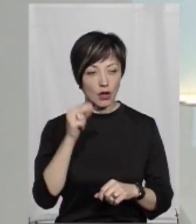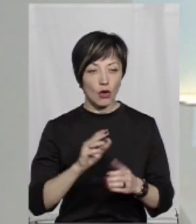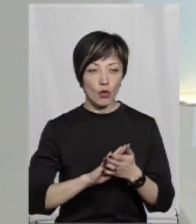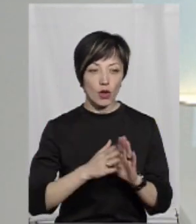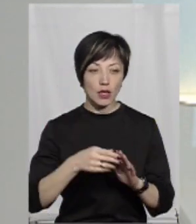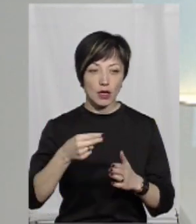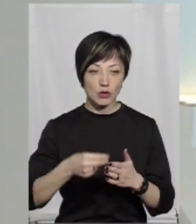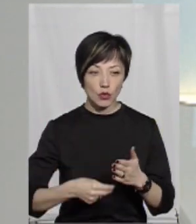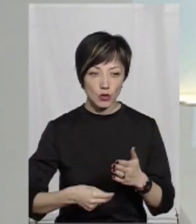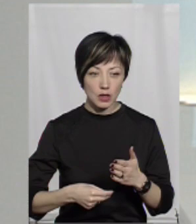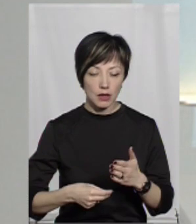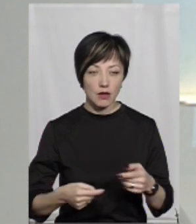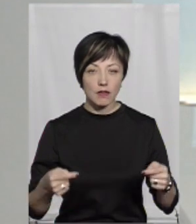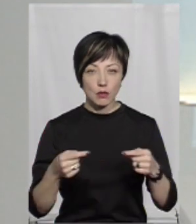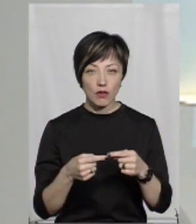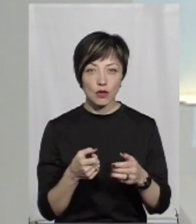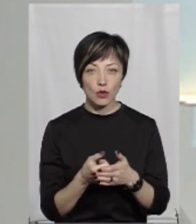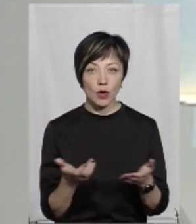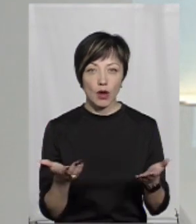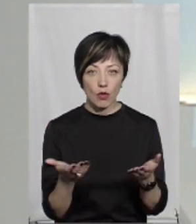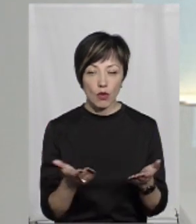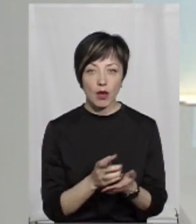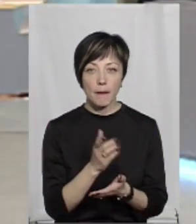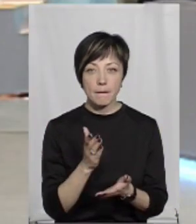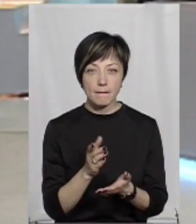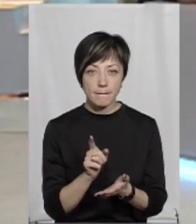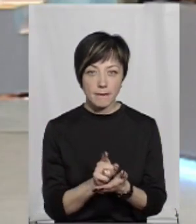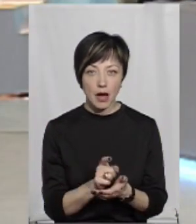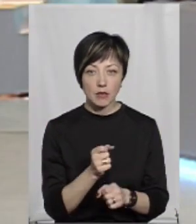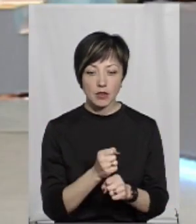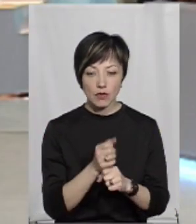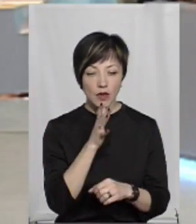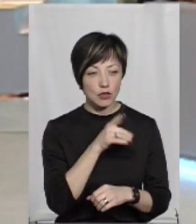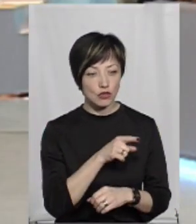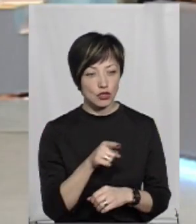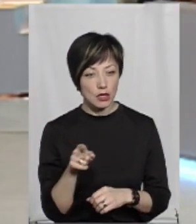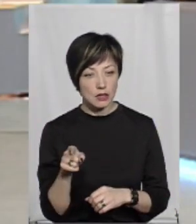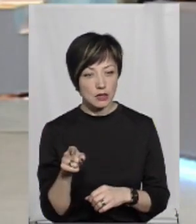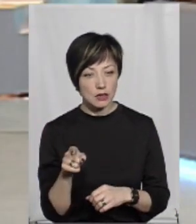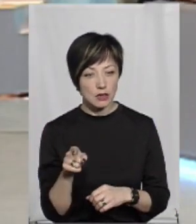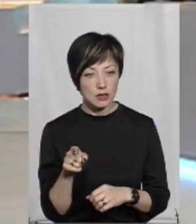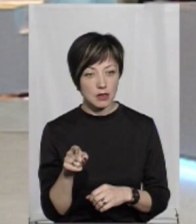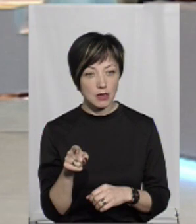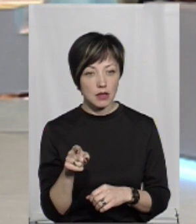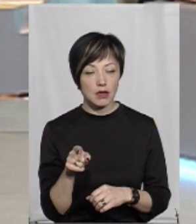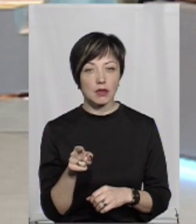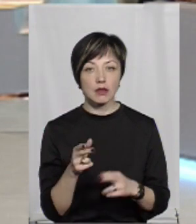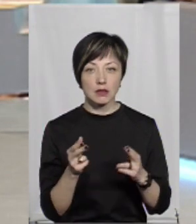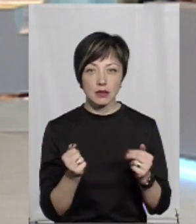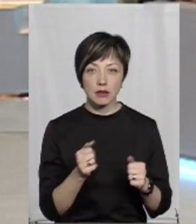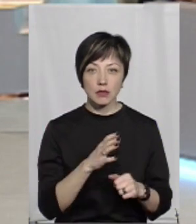укладається угода, відповідно до якої вони мають відпрацювати там певний час. Ну, було.